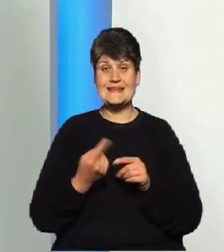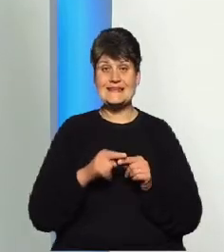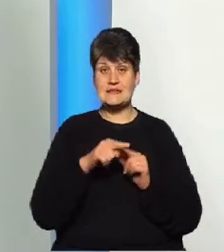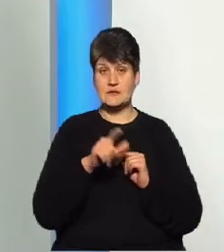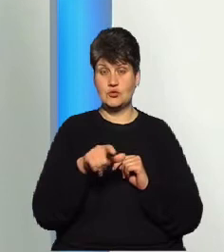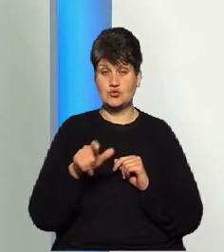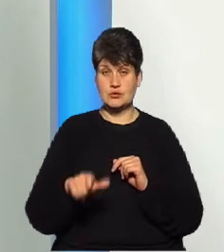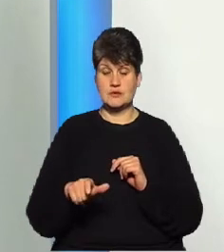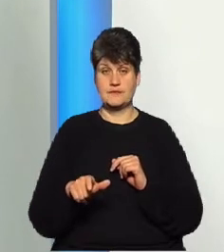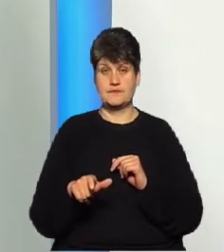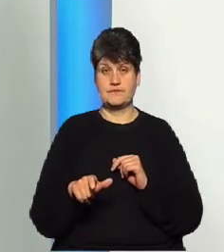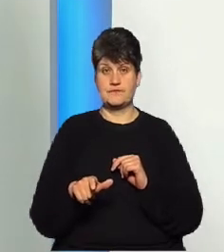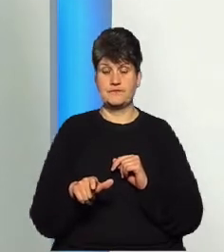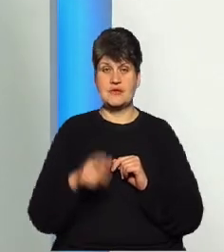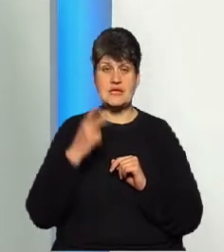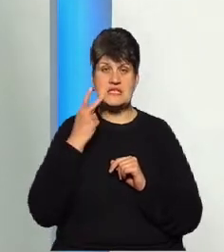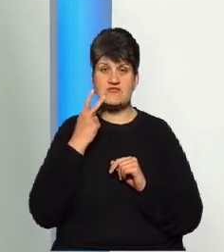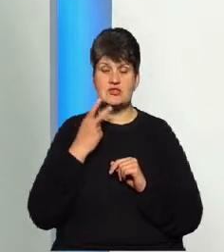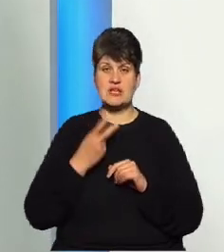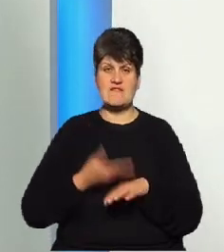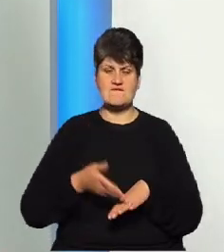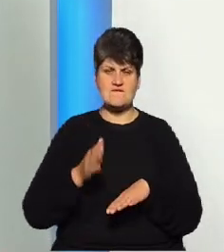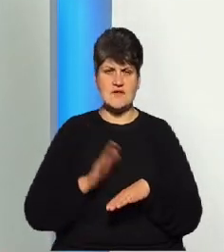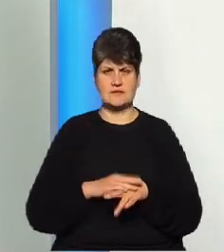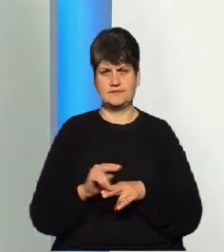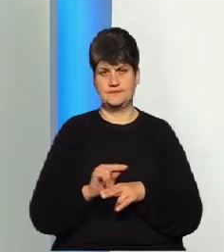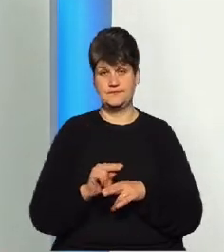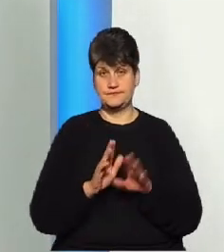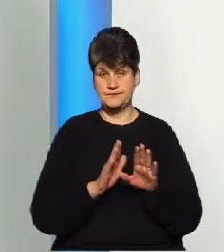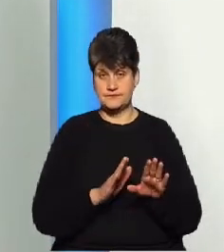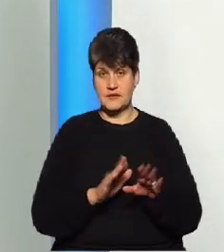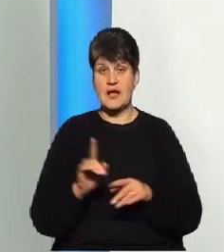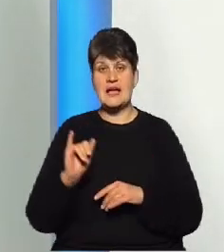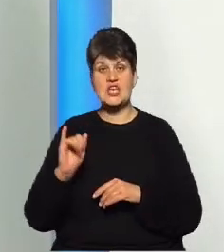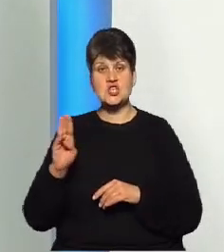як правило, завжди важче, клінічно. Що стосується ішемічного інсульту, то тут